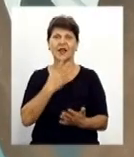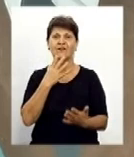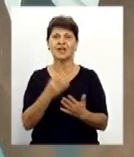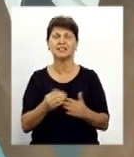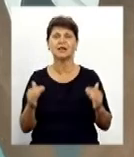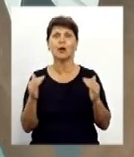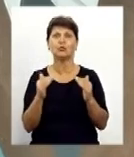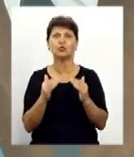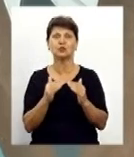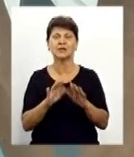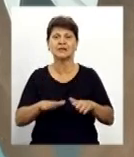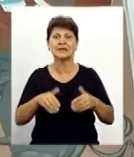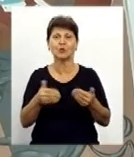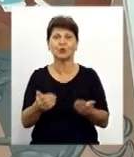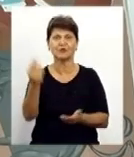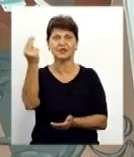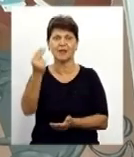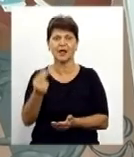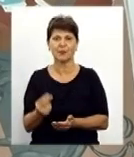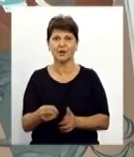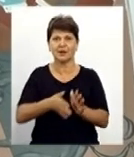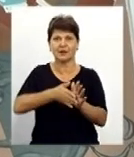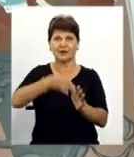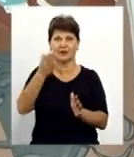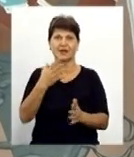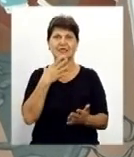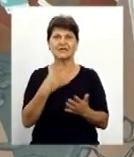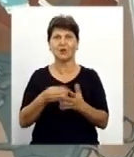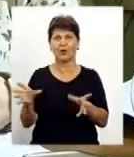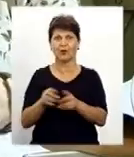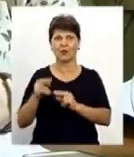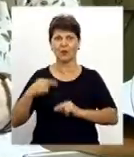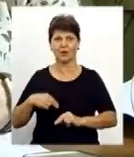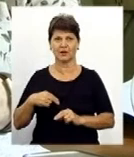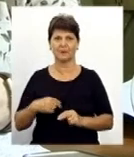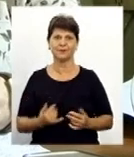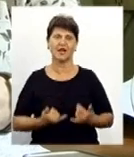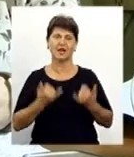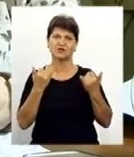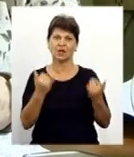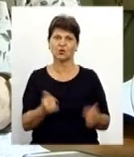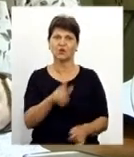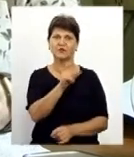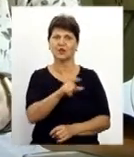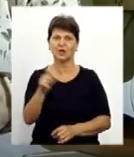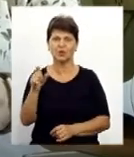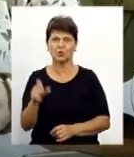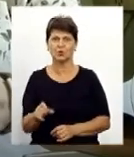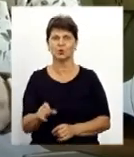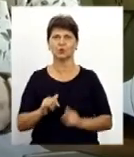будинку. Запропонували намалювати на муралі постаті своїх колег. Шановні люди, поважні,